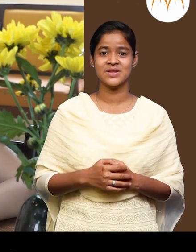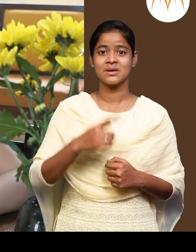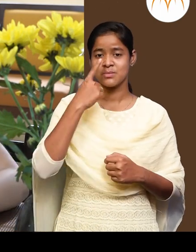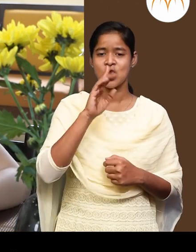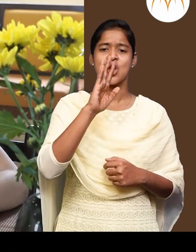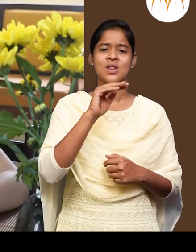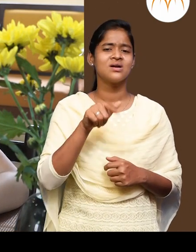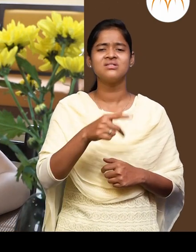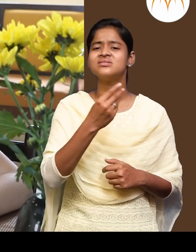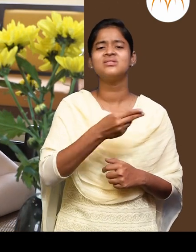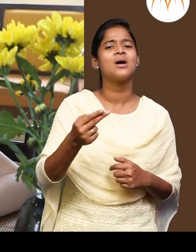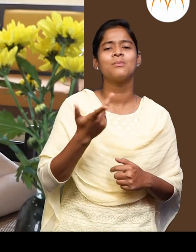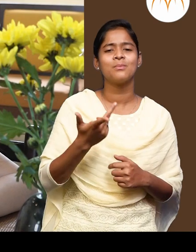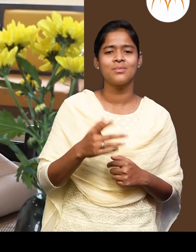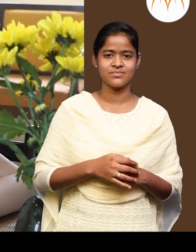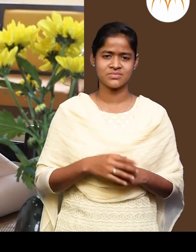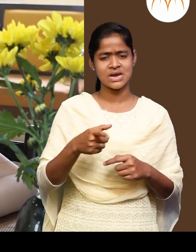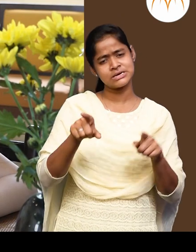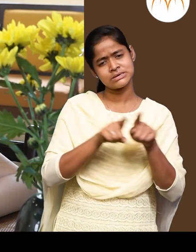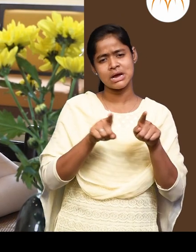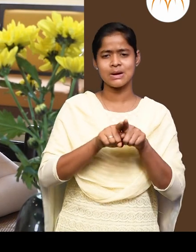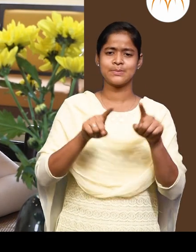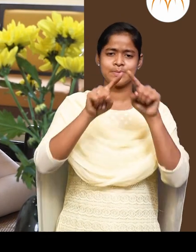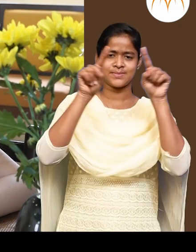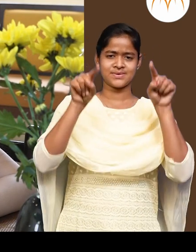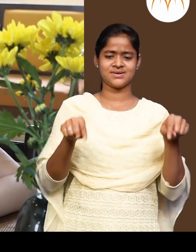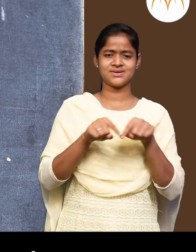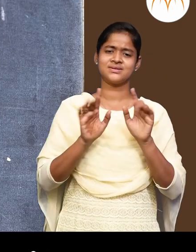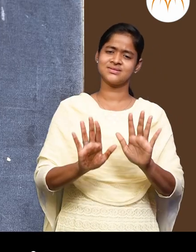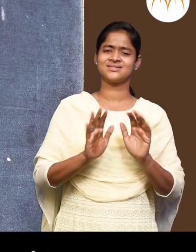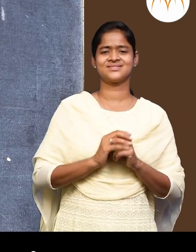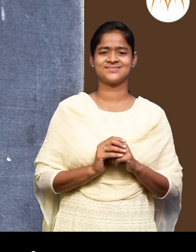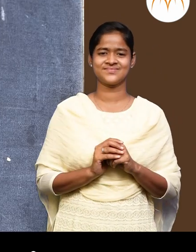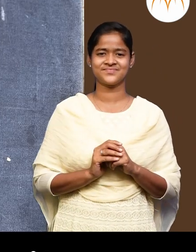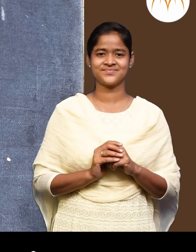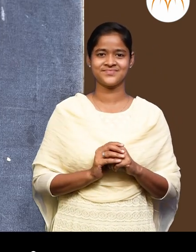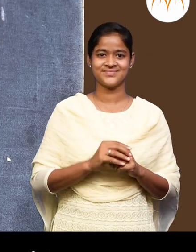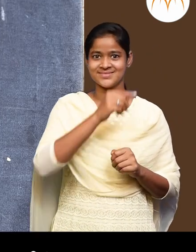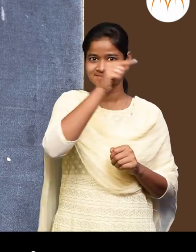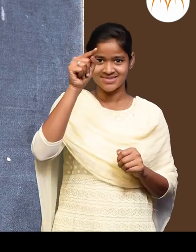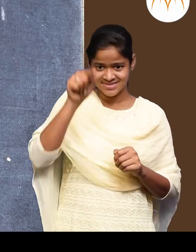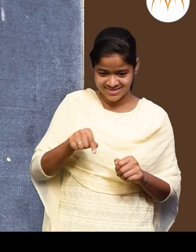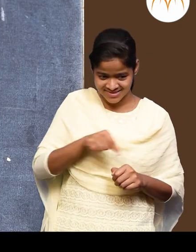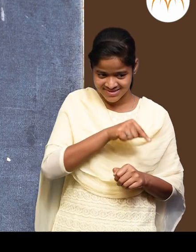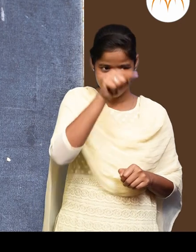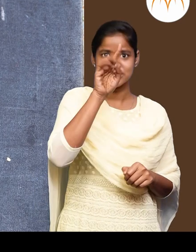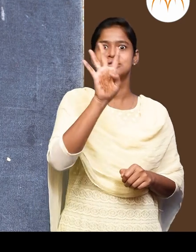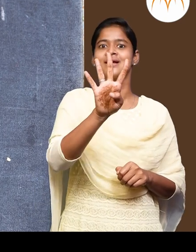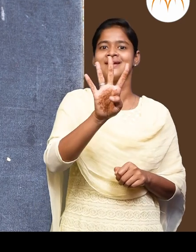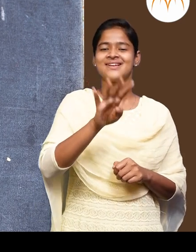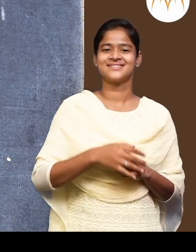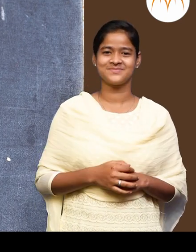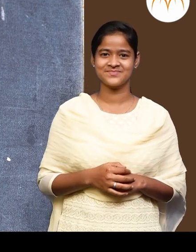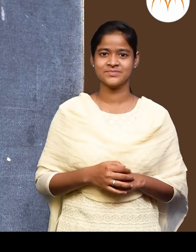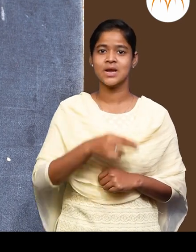आई यहला का मन्टात? हापन चवकोन अच्छे? यहला पण चार रेशा आयतकी नै प्रत्तेक रेशेला